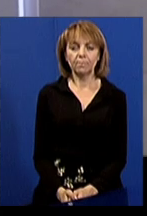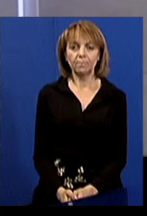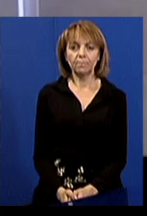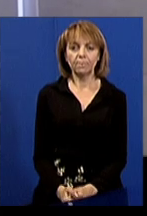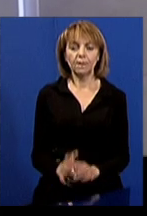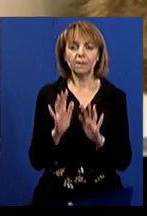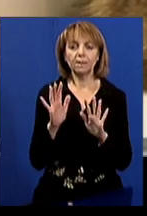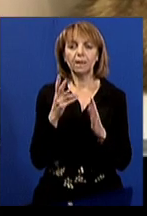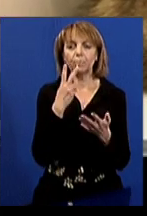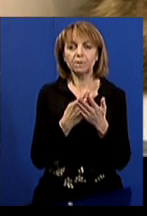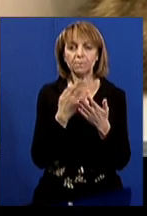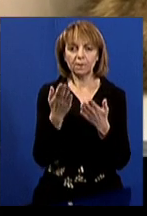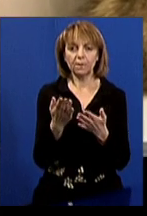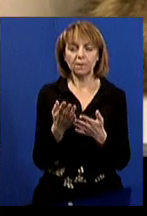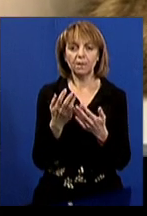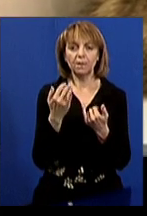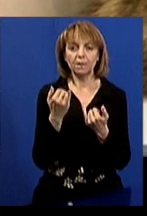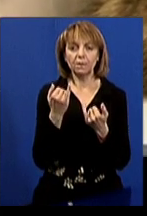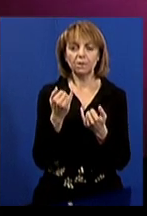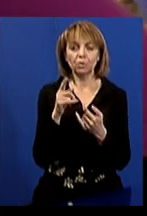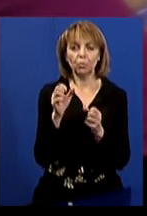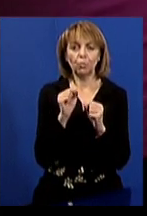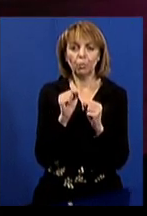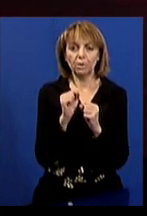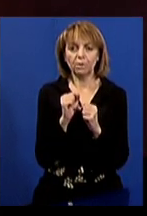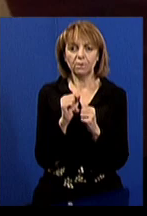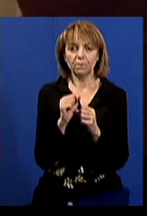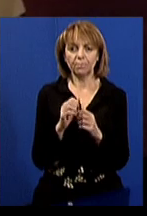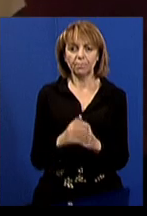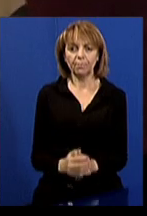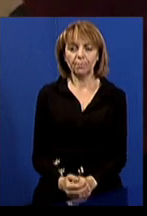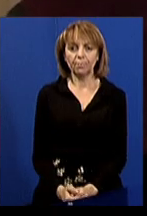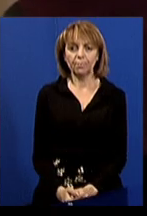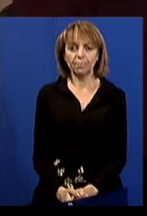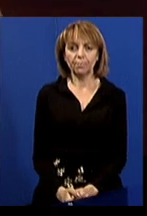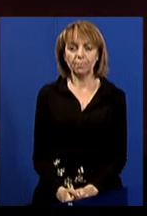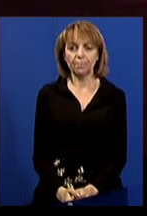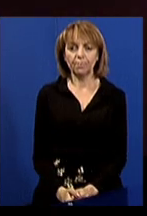«Тільки дивіться, а зараз лаєтиме цей пес, тому що він боїться її».